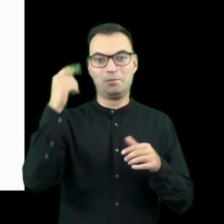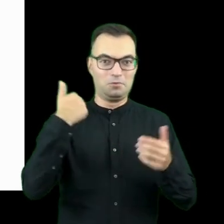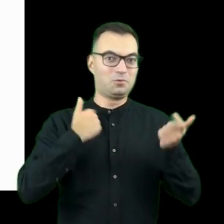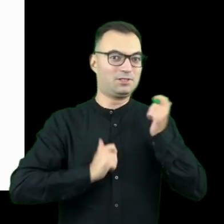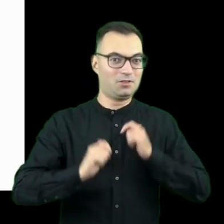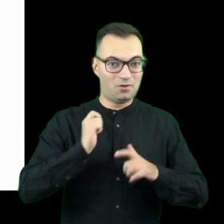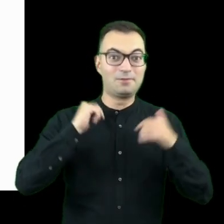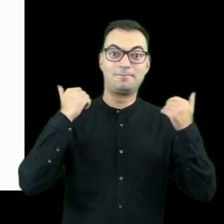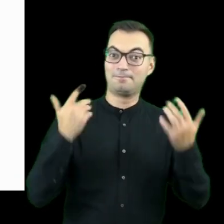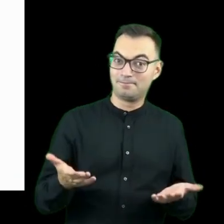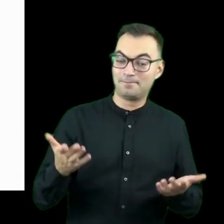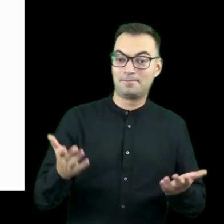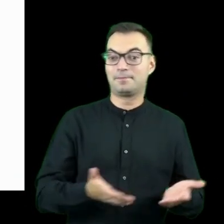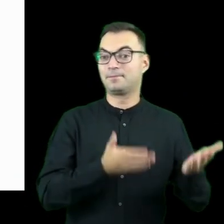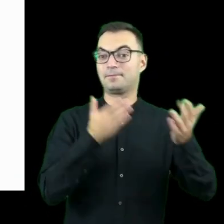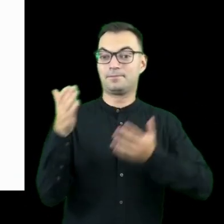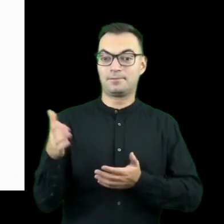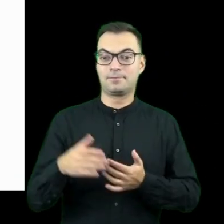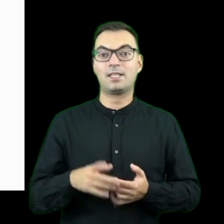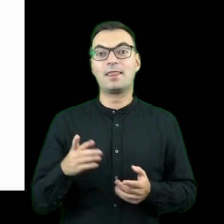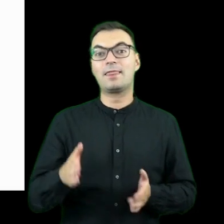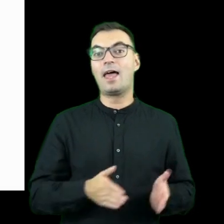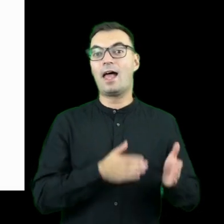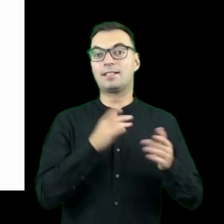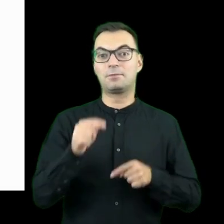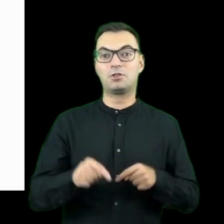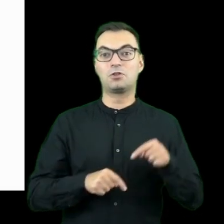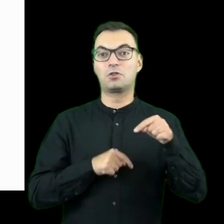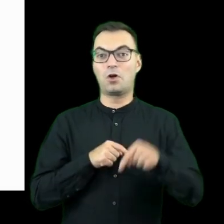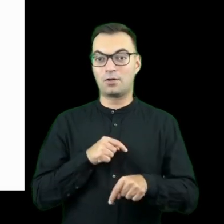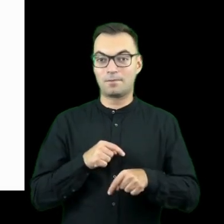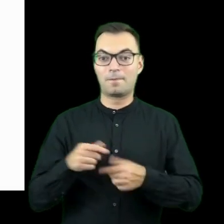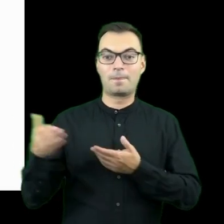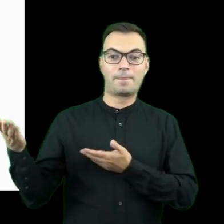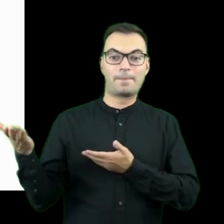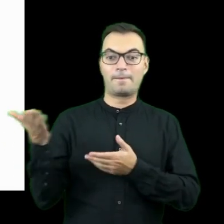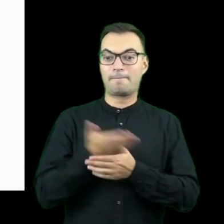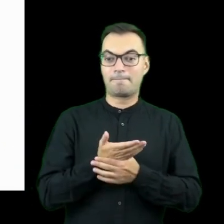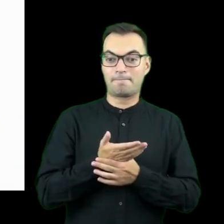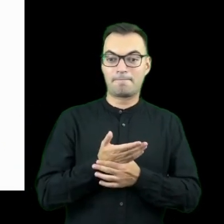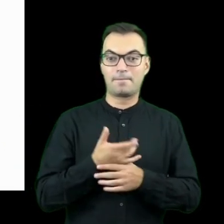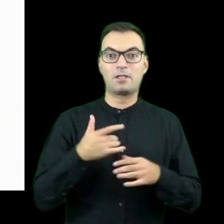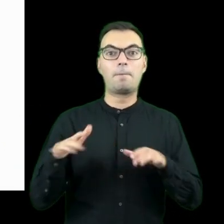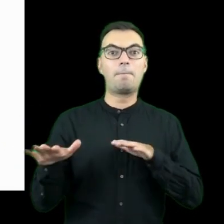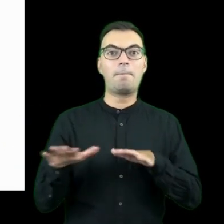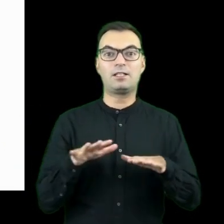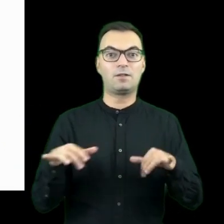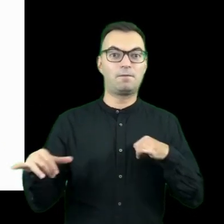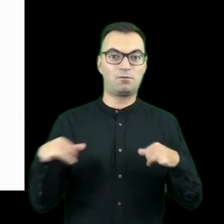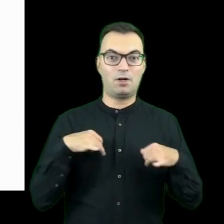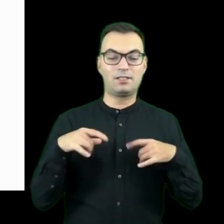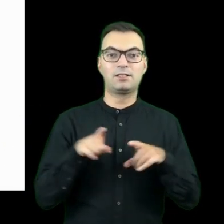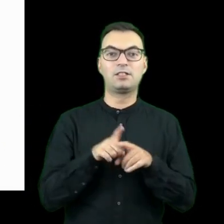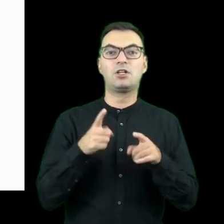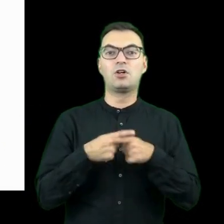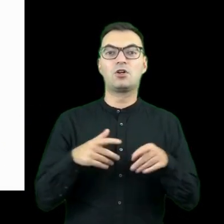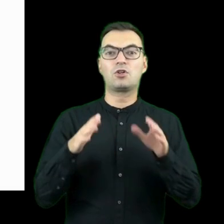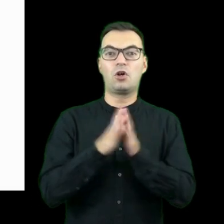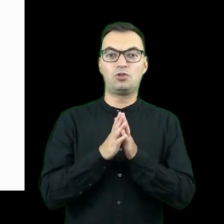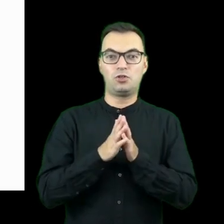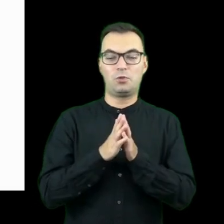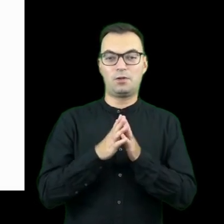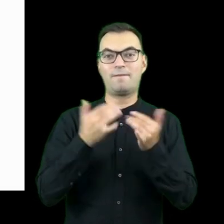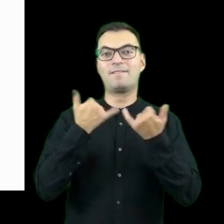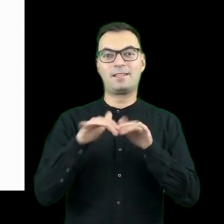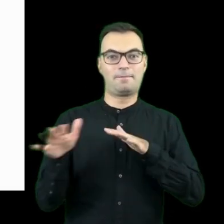osób było z tego zadowolonych, więc w kolejnym kroku zaproszono do współpracy władzy lokalne i kościoły w innych